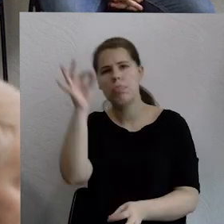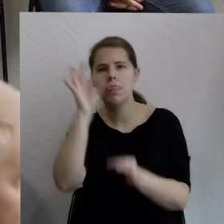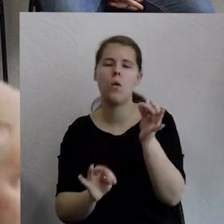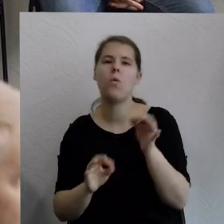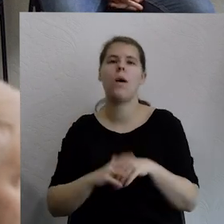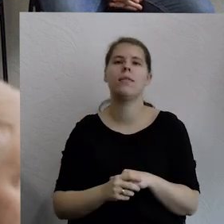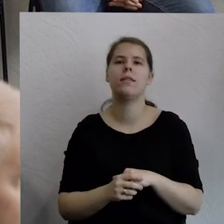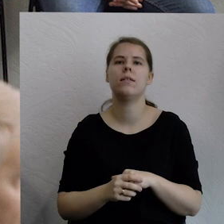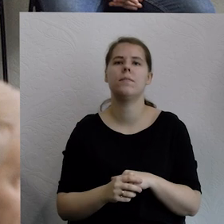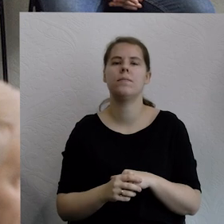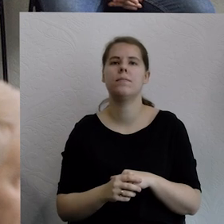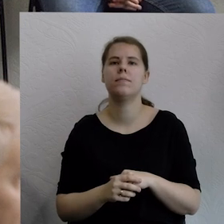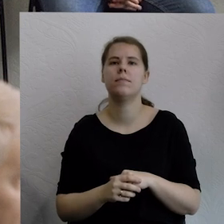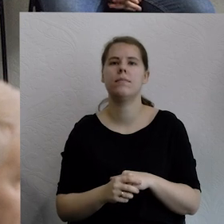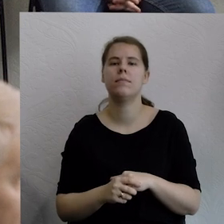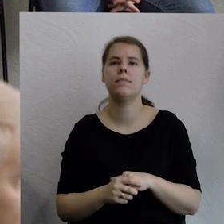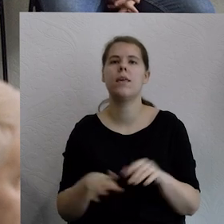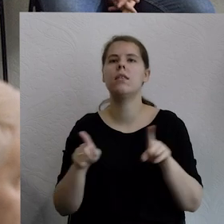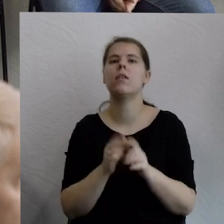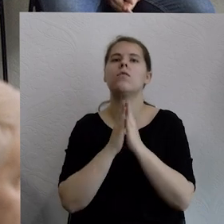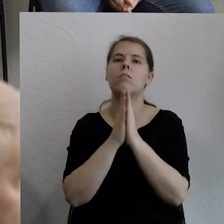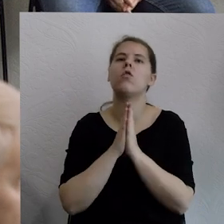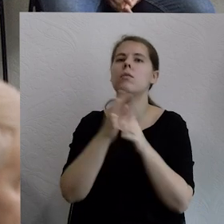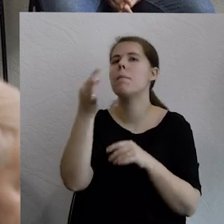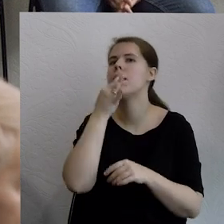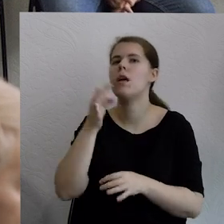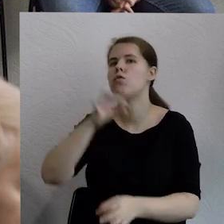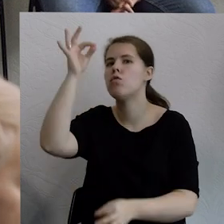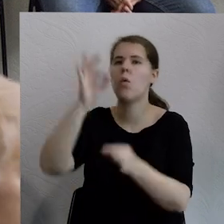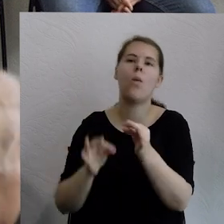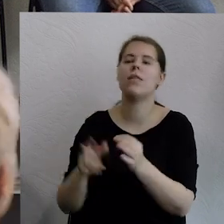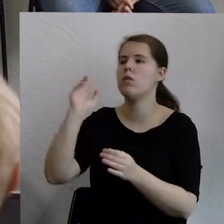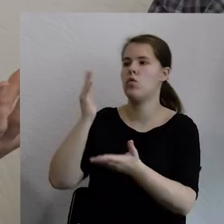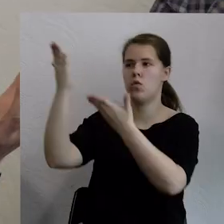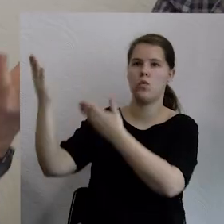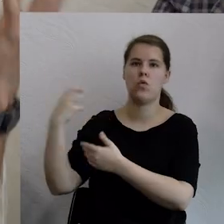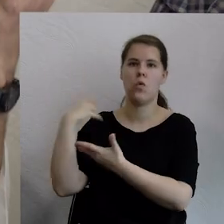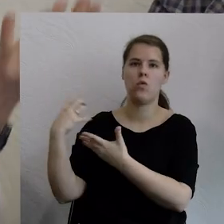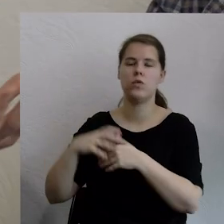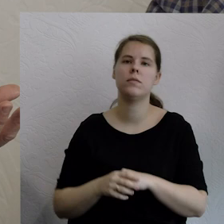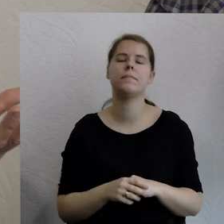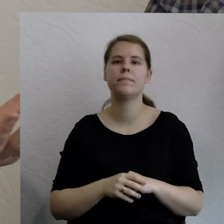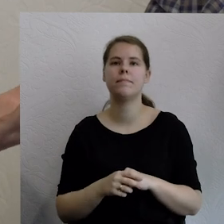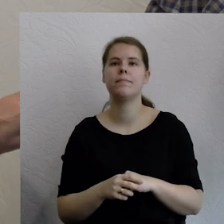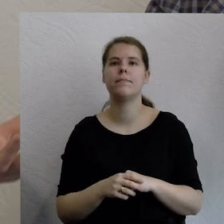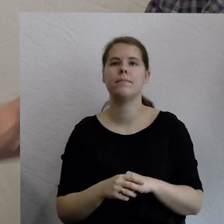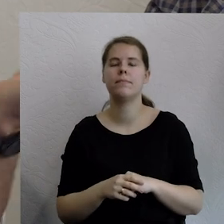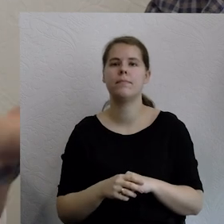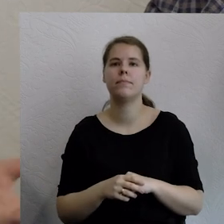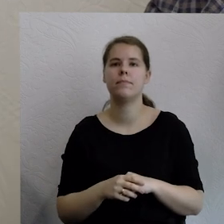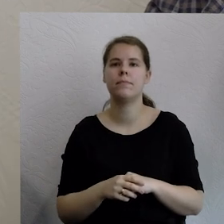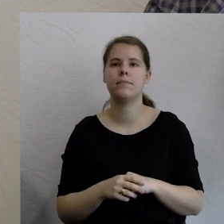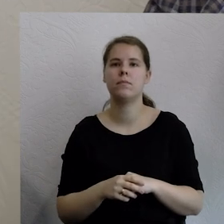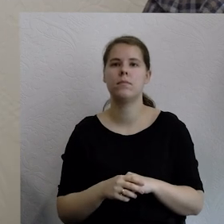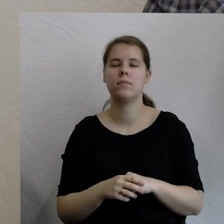miarę możliwości może kierowane przynajmniej do jednej albo dwóch osób. Bo nie damy rady, żeby wszystkie osoby odpowiedziały. Ale też będą mogły w swoich odpowiedziach